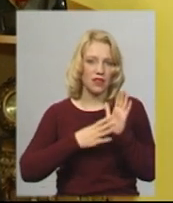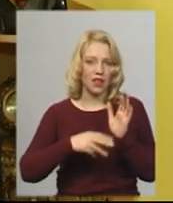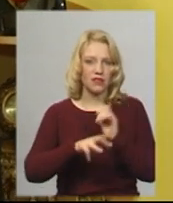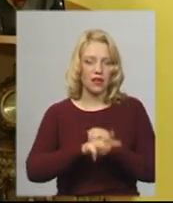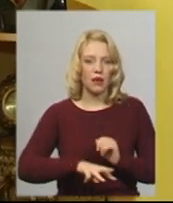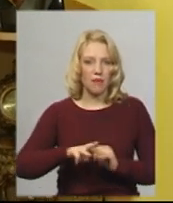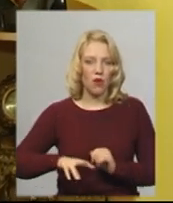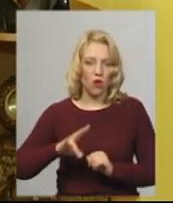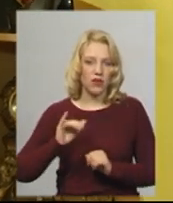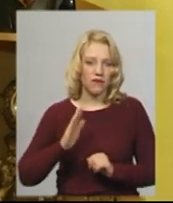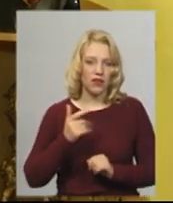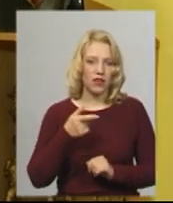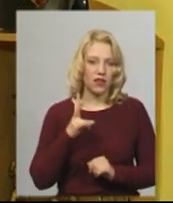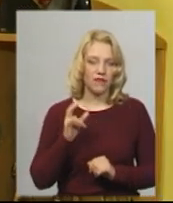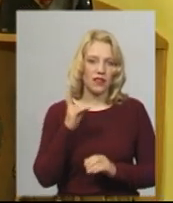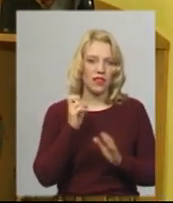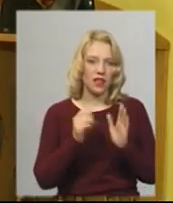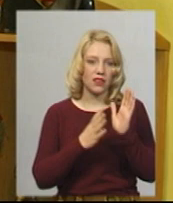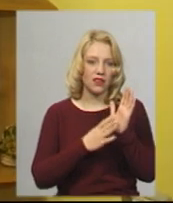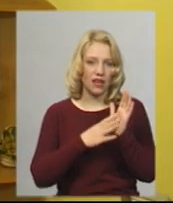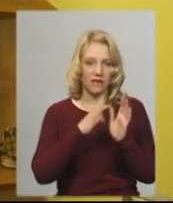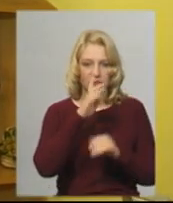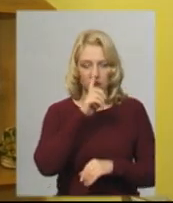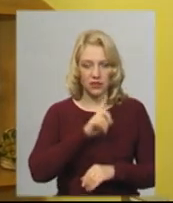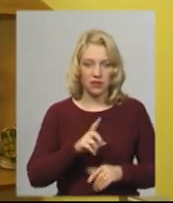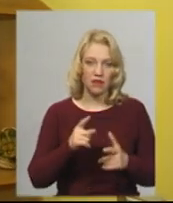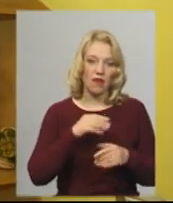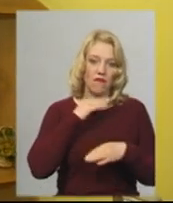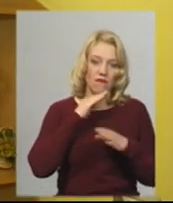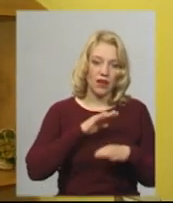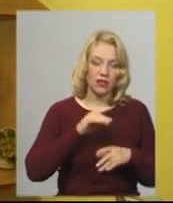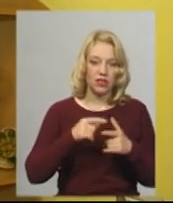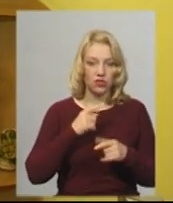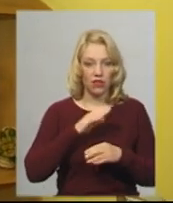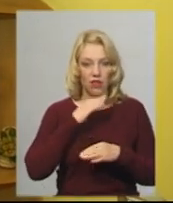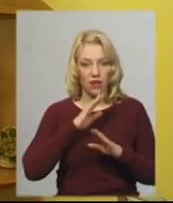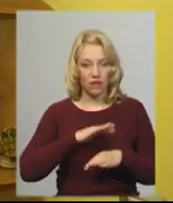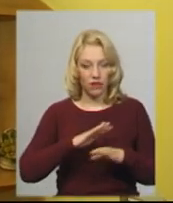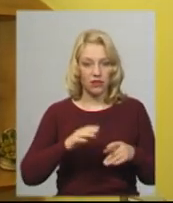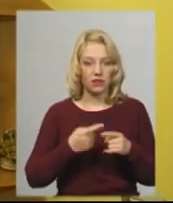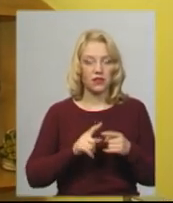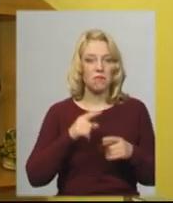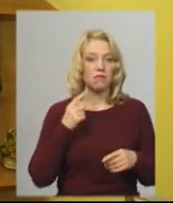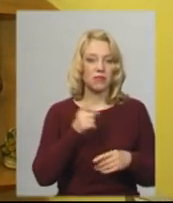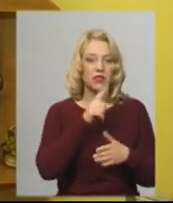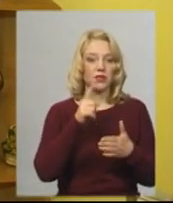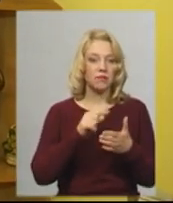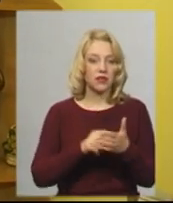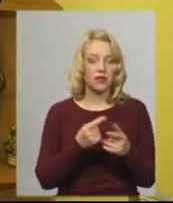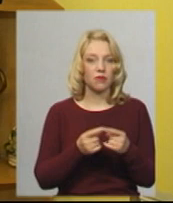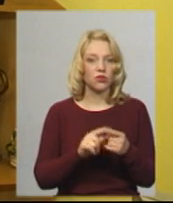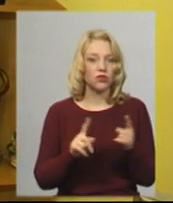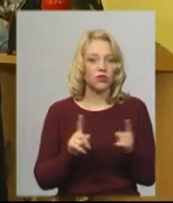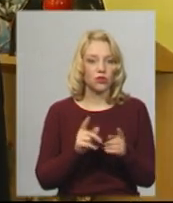гривень на 9 місяців. Хватить чи не хватить грошей? Це перше питання про те, що нас